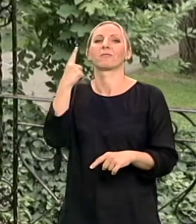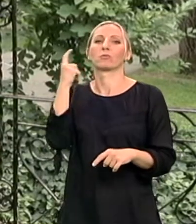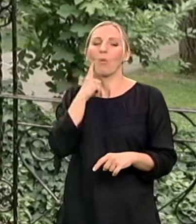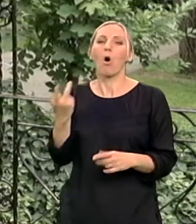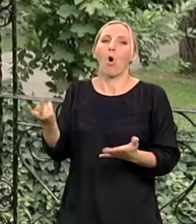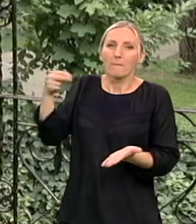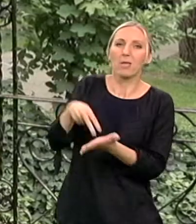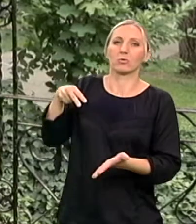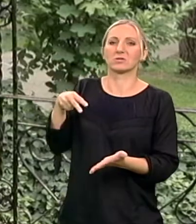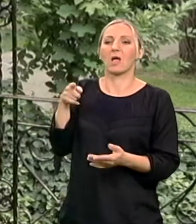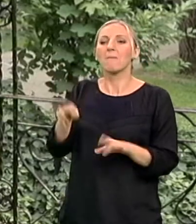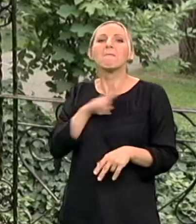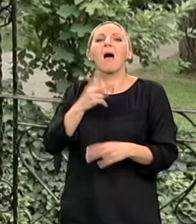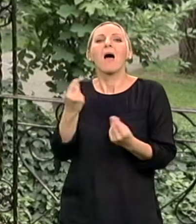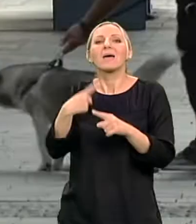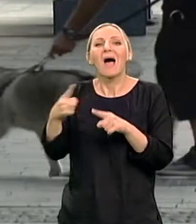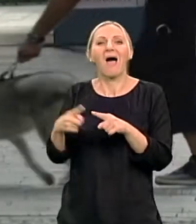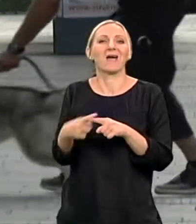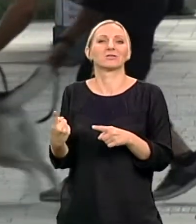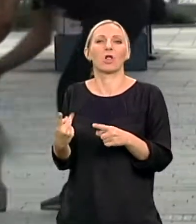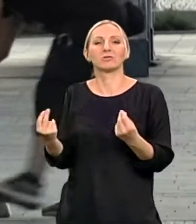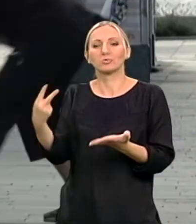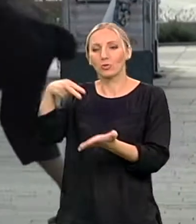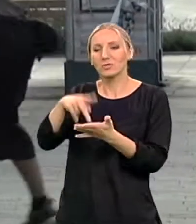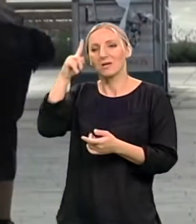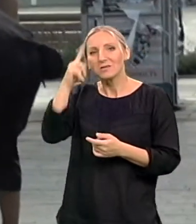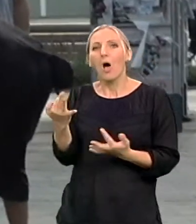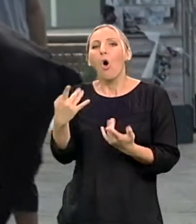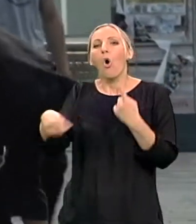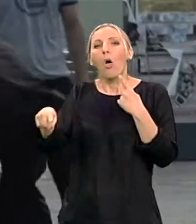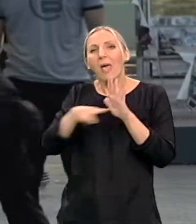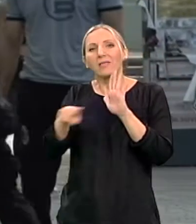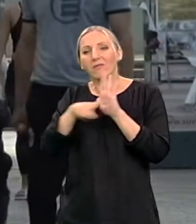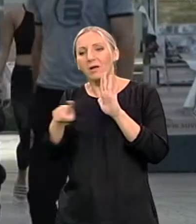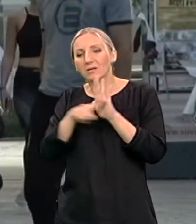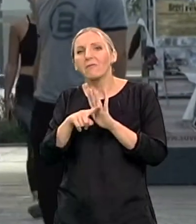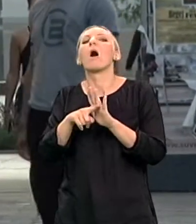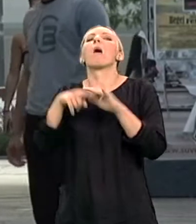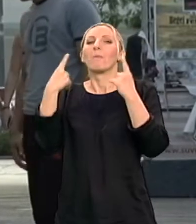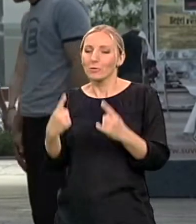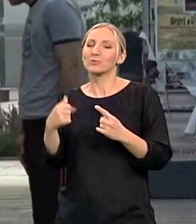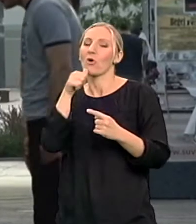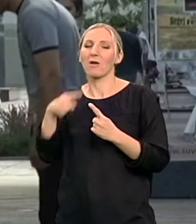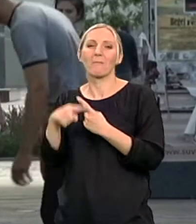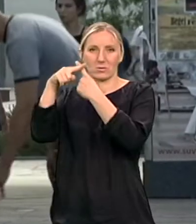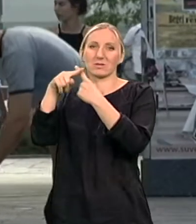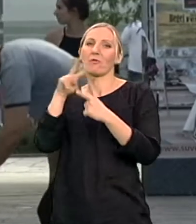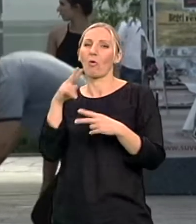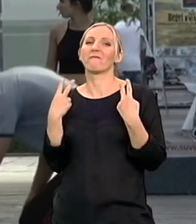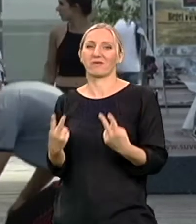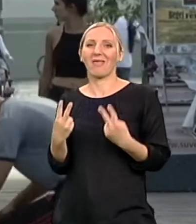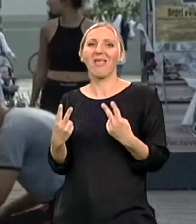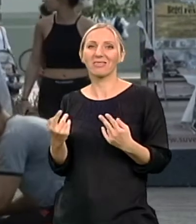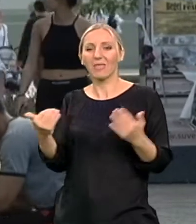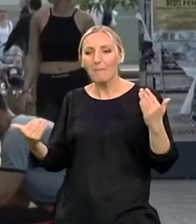naći razlog zbog koga će ustati jer znaju da makoliko se desilo loših stvari postoje uvek one dobre koje svakako jesu vredne tog